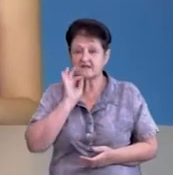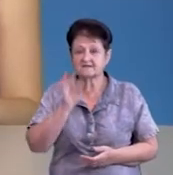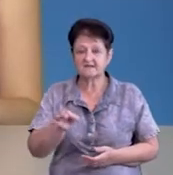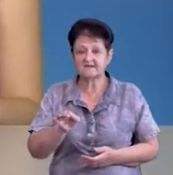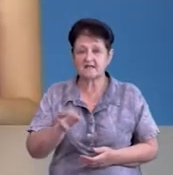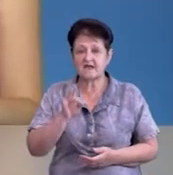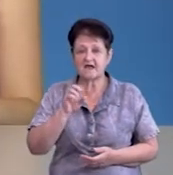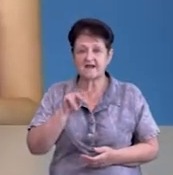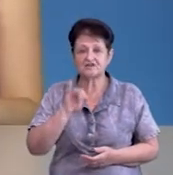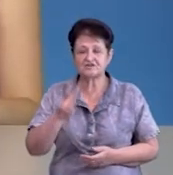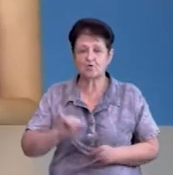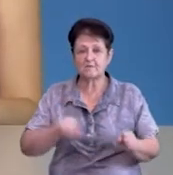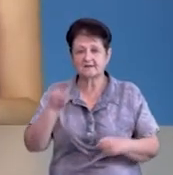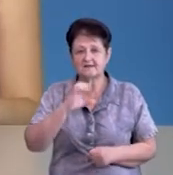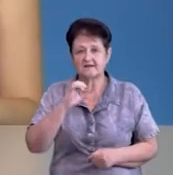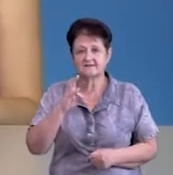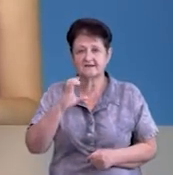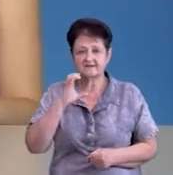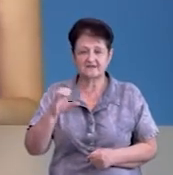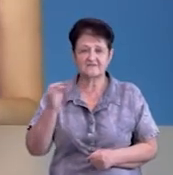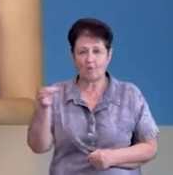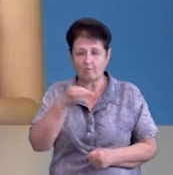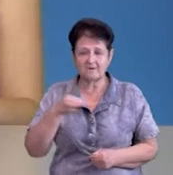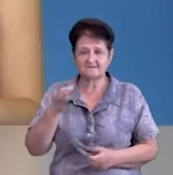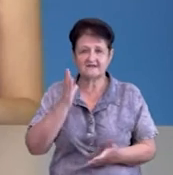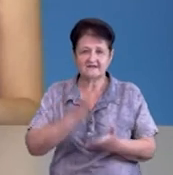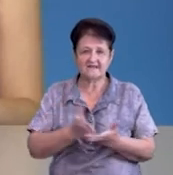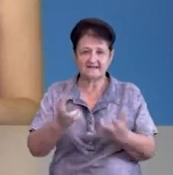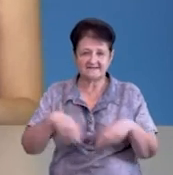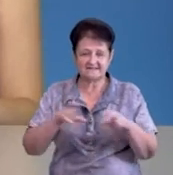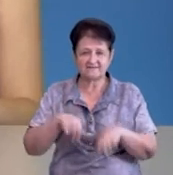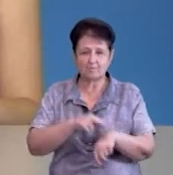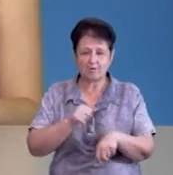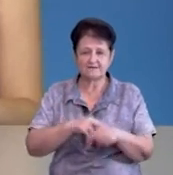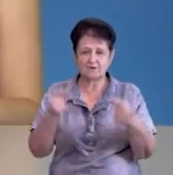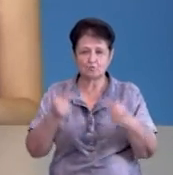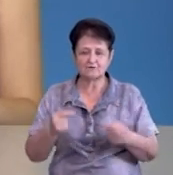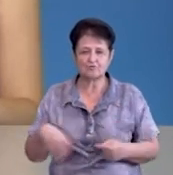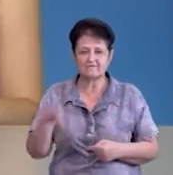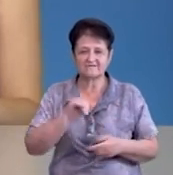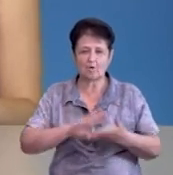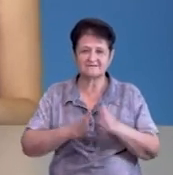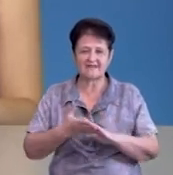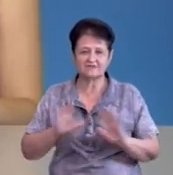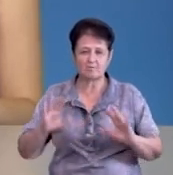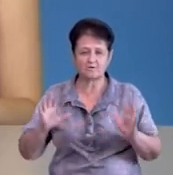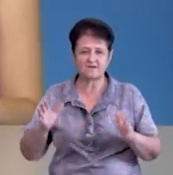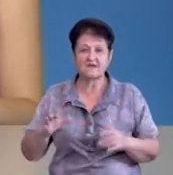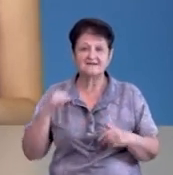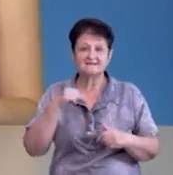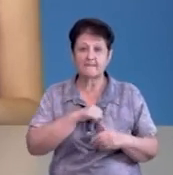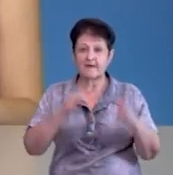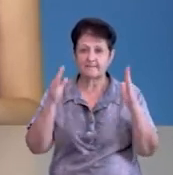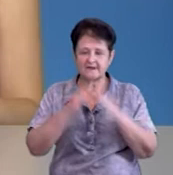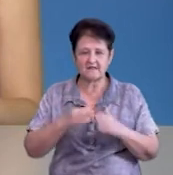сказала речниця управління ДСНС в області Ніна Луценко, наразі йде слідство і поліція встановлює всі обставини події. Саме ж